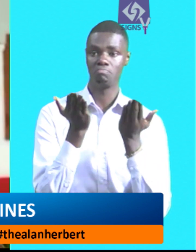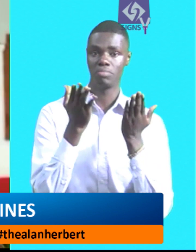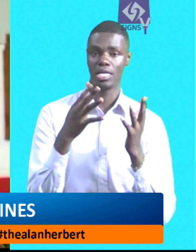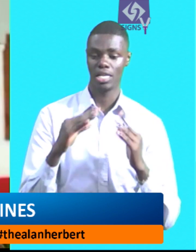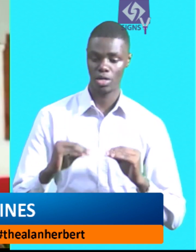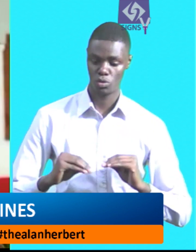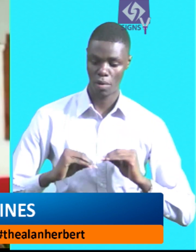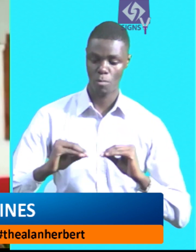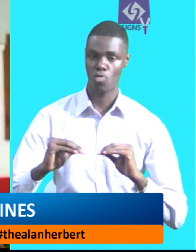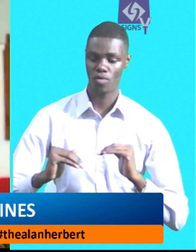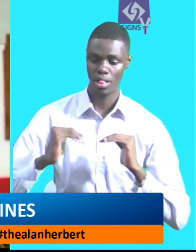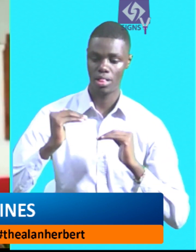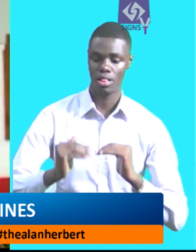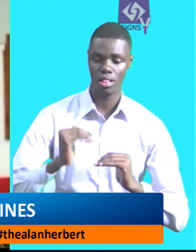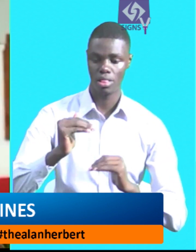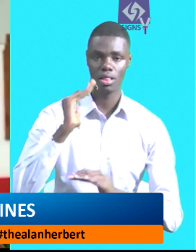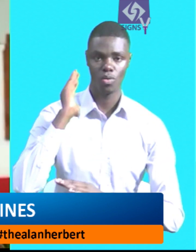mahali pengine tena